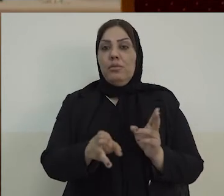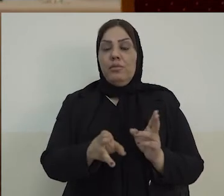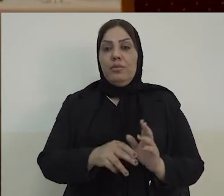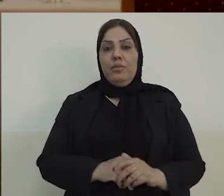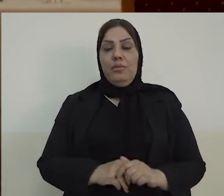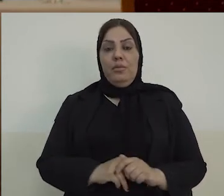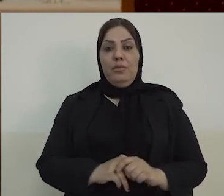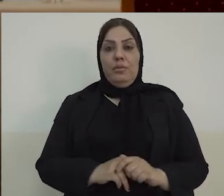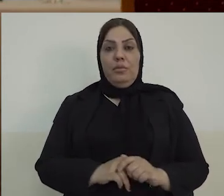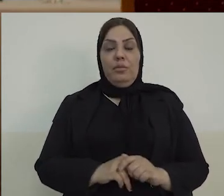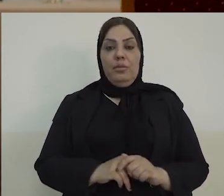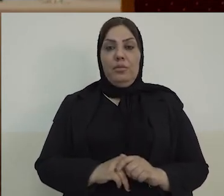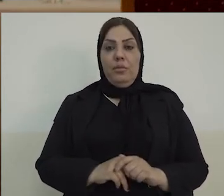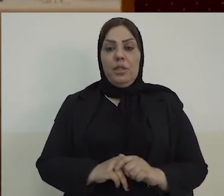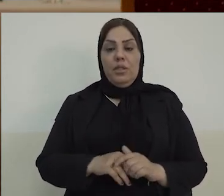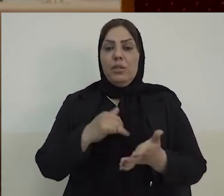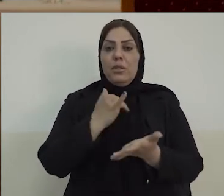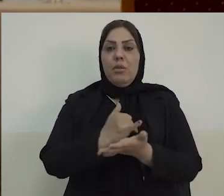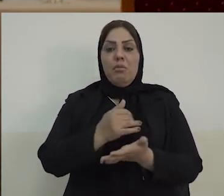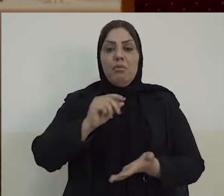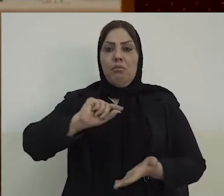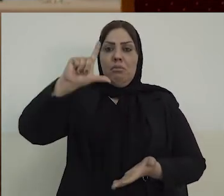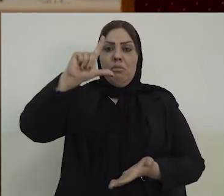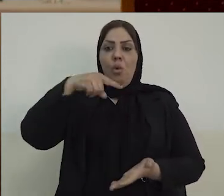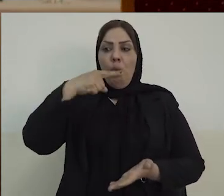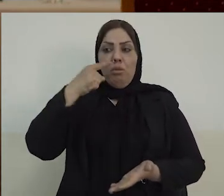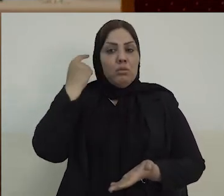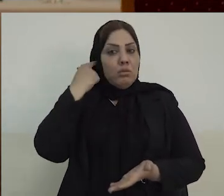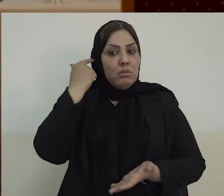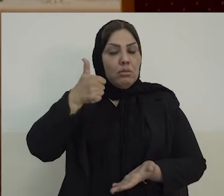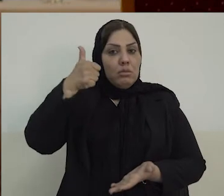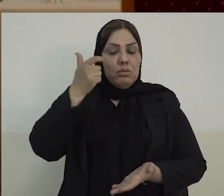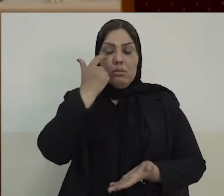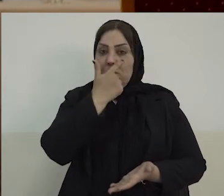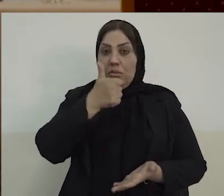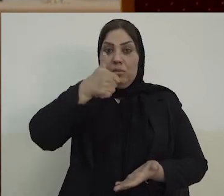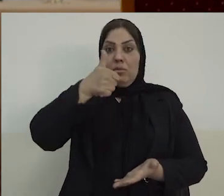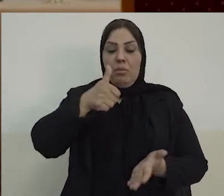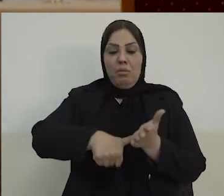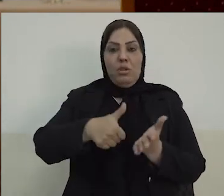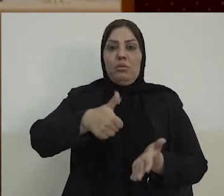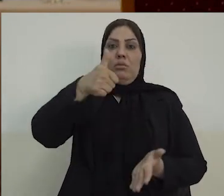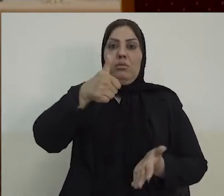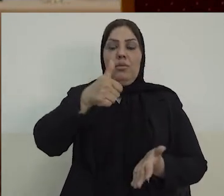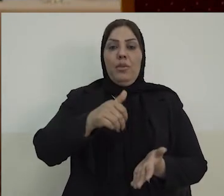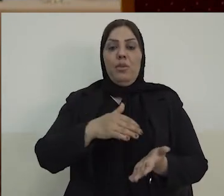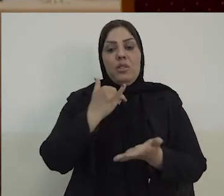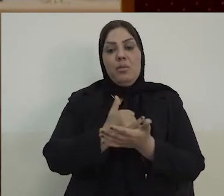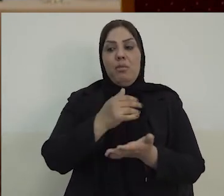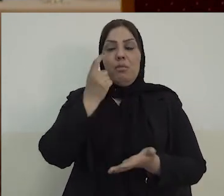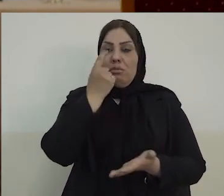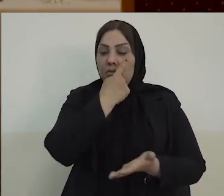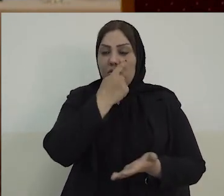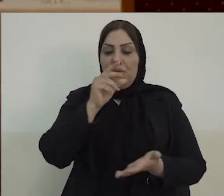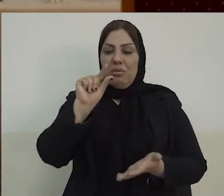هيا مسلا لان دناو كمندامان كساني چو زور هيا بكمندامن ونسخراون بالام لواقعي دا كمندامن اوش تأثير